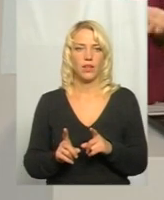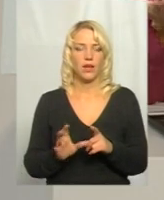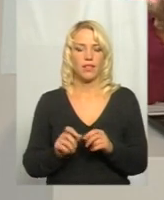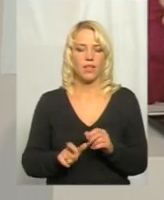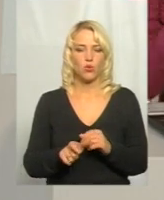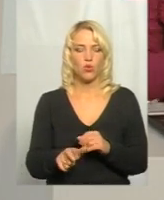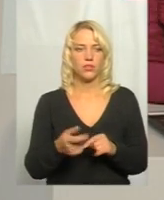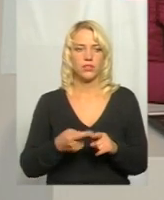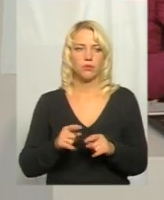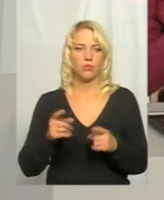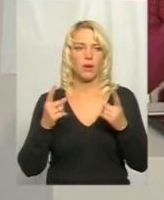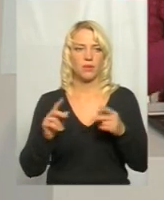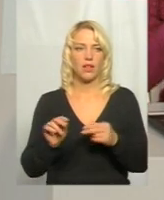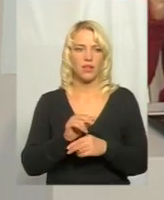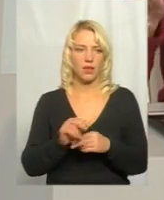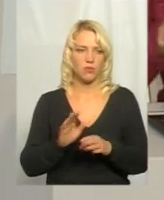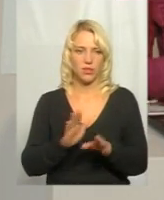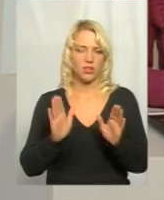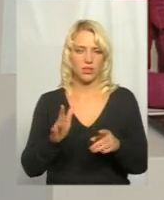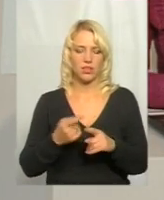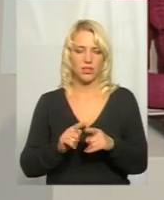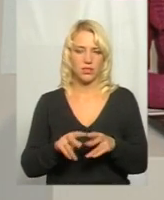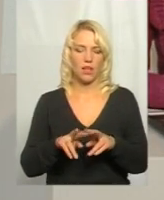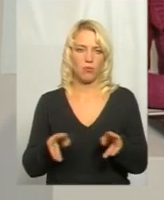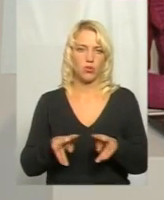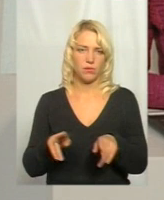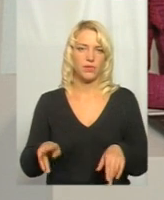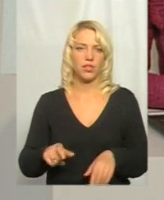дорозі цій був капітальний ремонт. Ну, і не тільки на цій, а й на подібних.